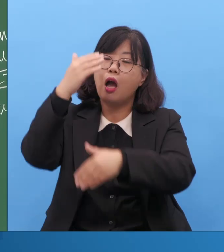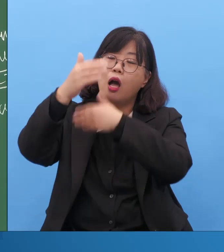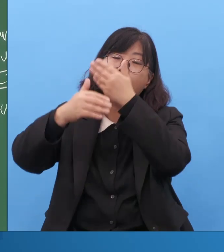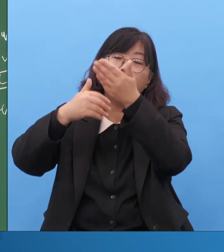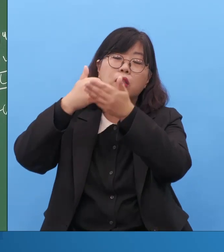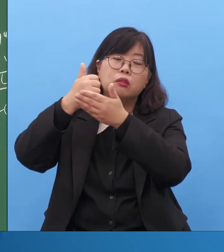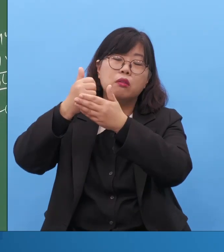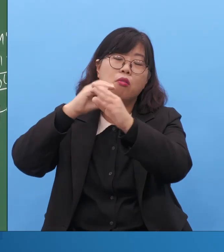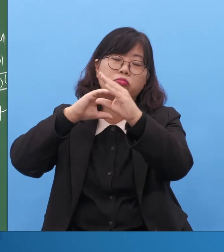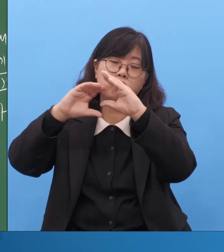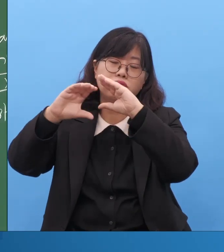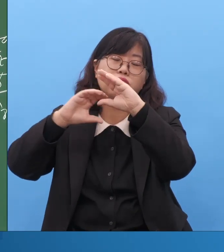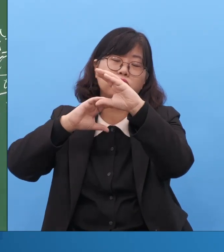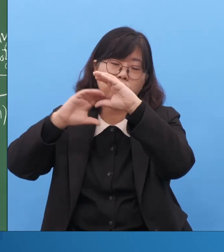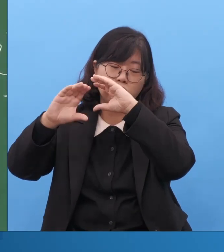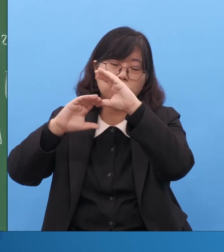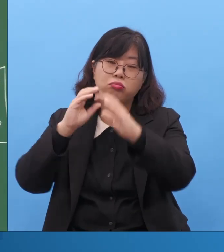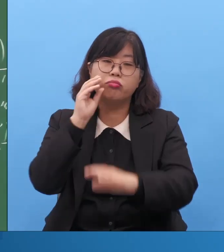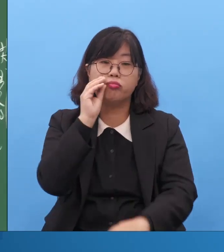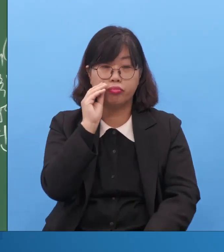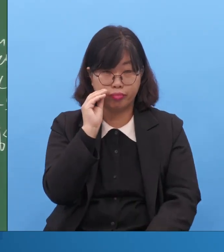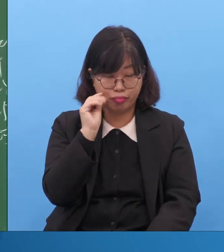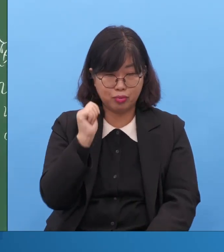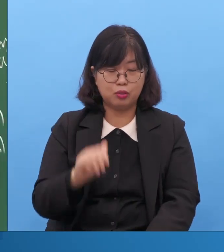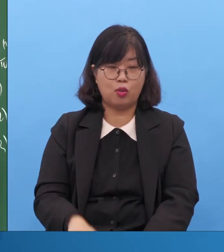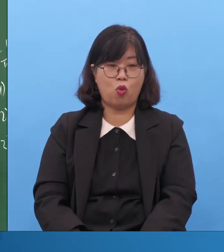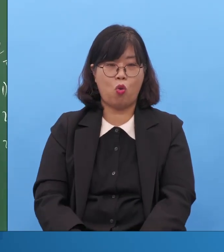이제 다른 날만 전에는 이런 나였습니다.